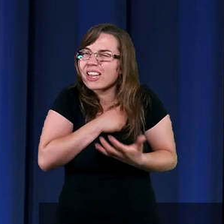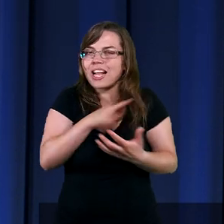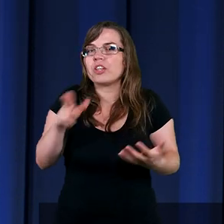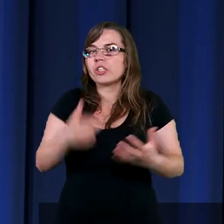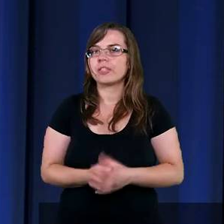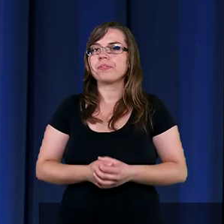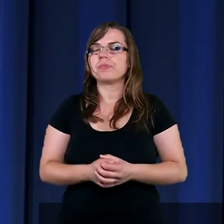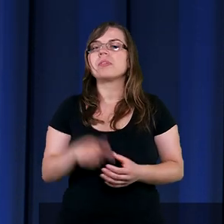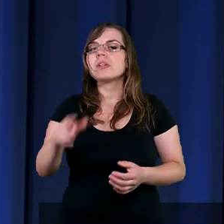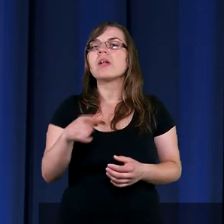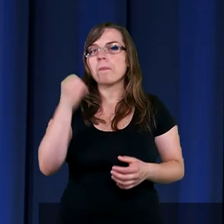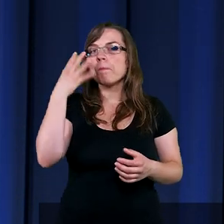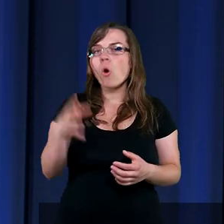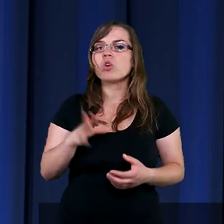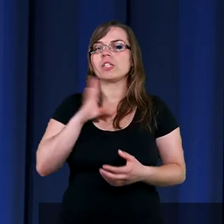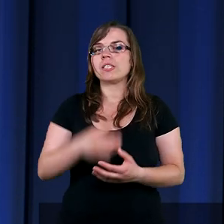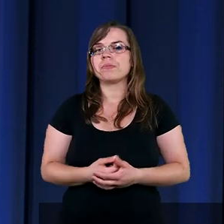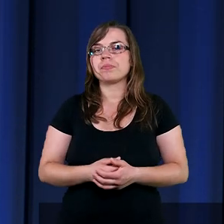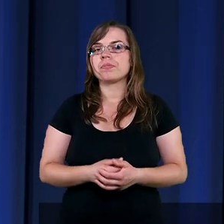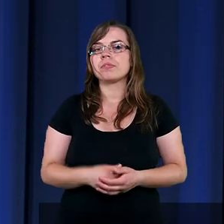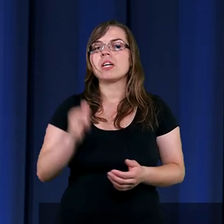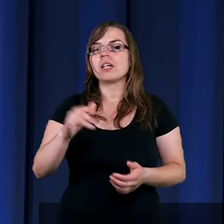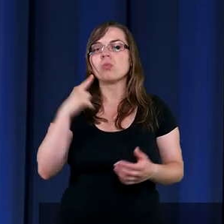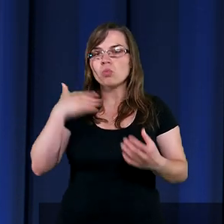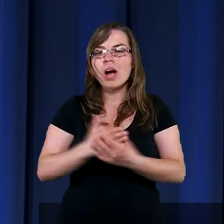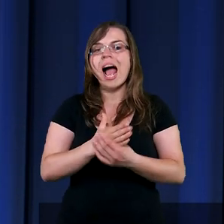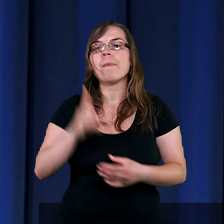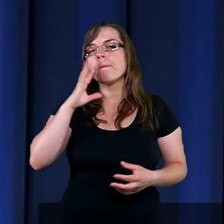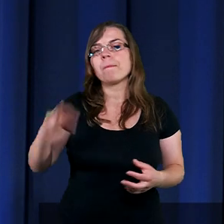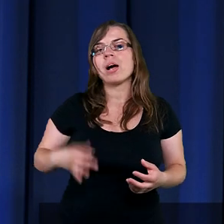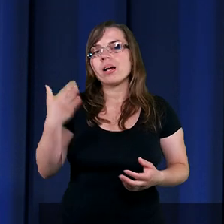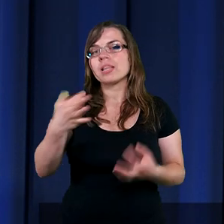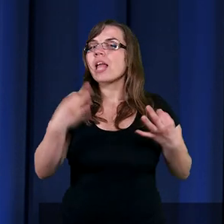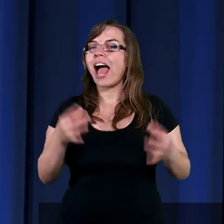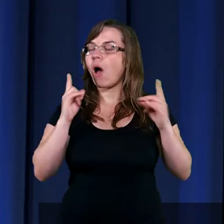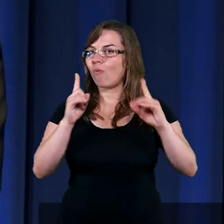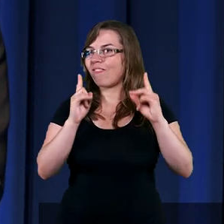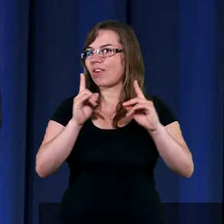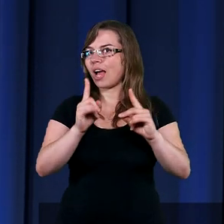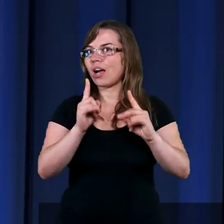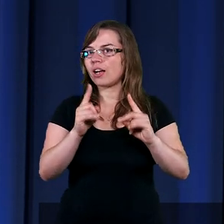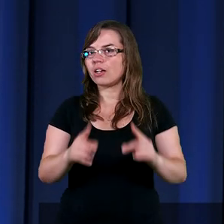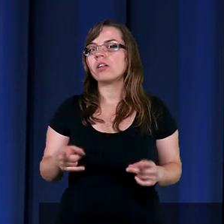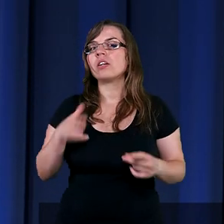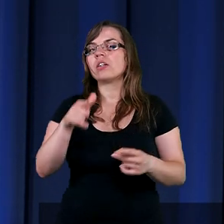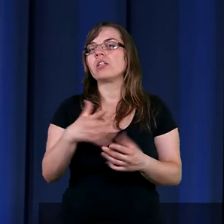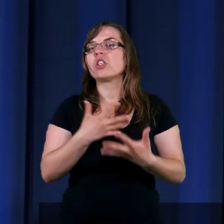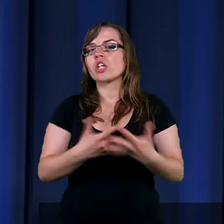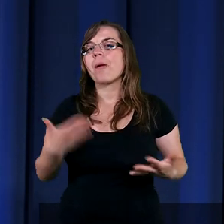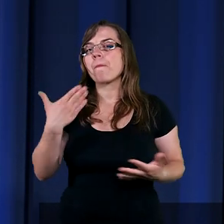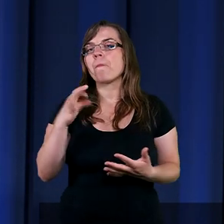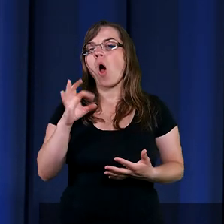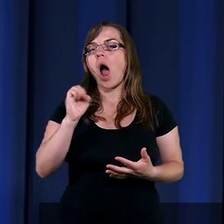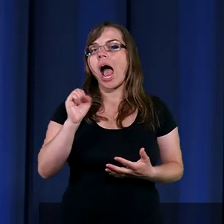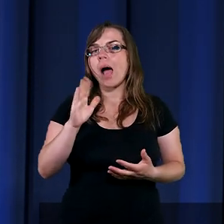I umarł tam Mojżesz, sługa Pana i teraz uwaga, w ziemi mołapskiej